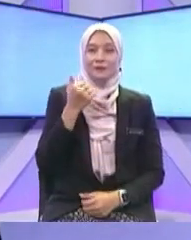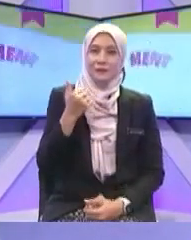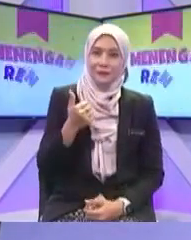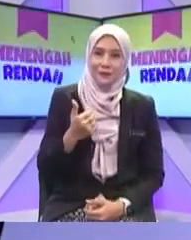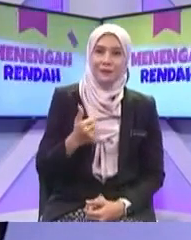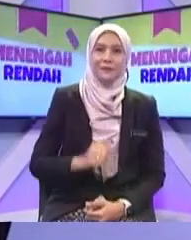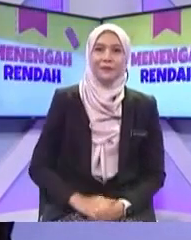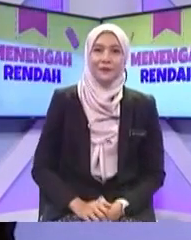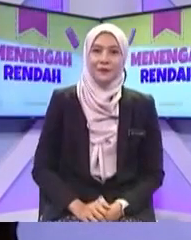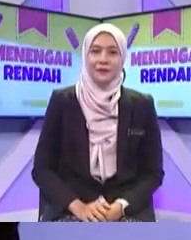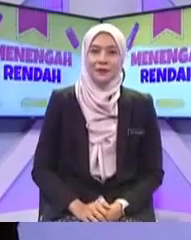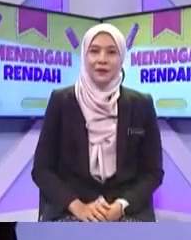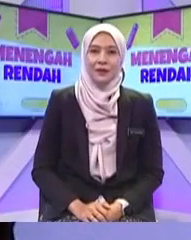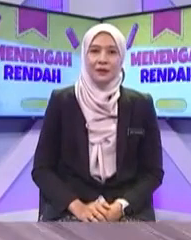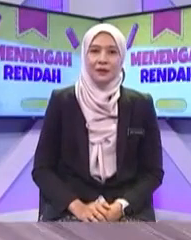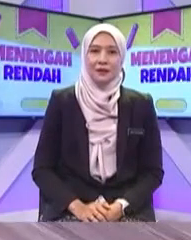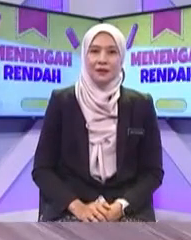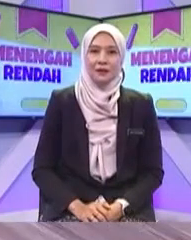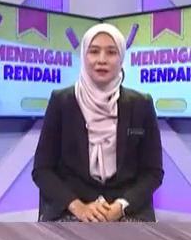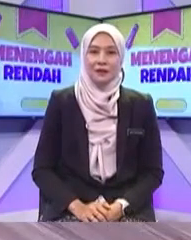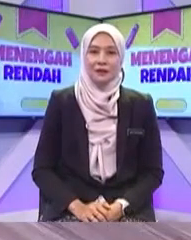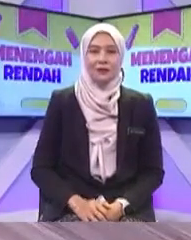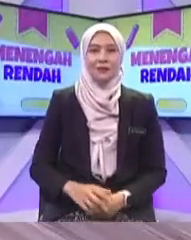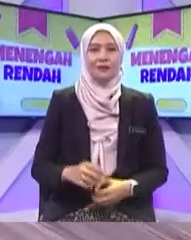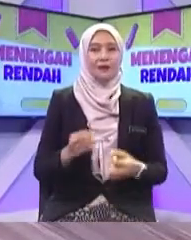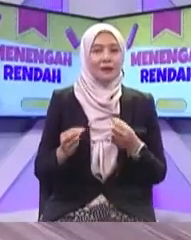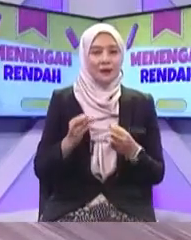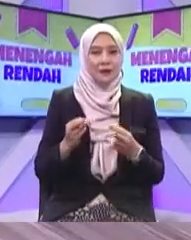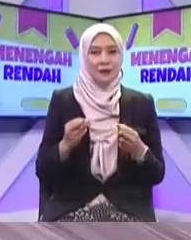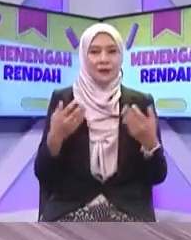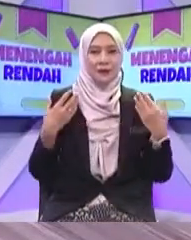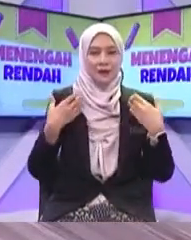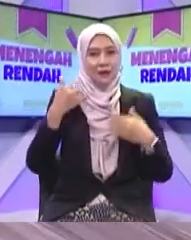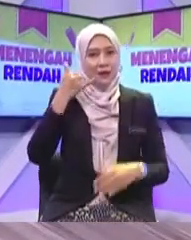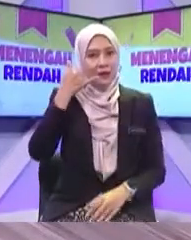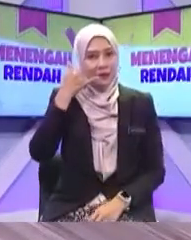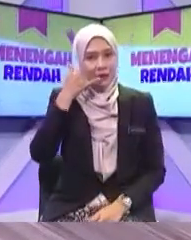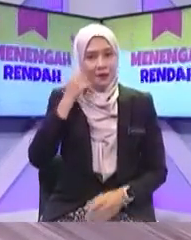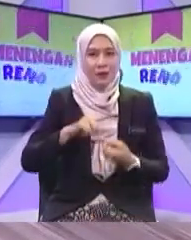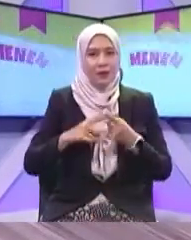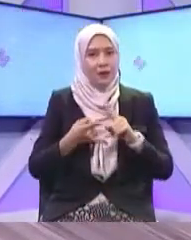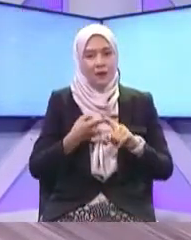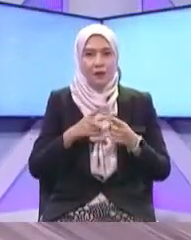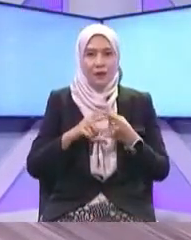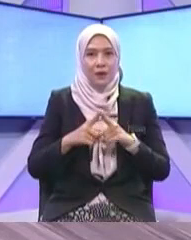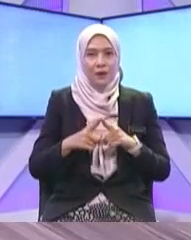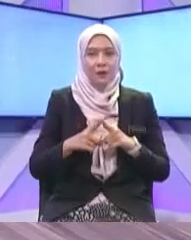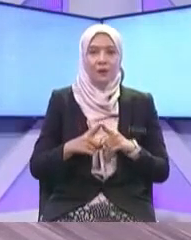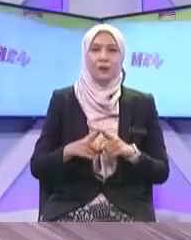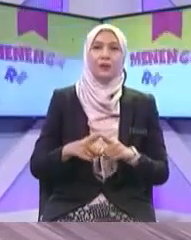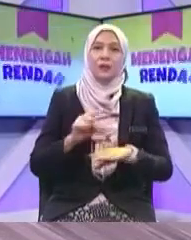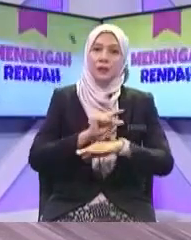dekat kalau kawan yang call sekalipun kenapa? jangan macam itu kita bagi Assalamualaikum bagi salam bagi salam